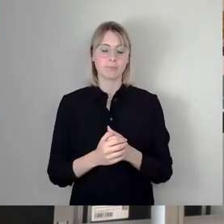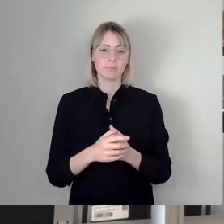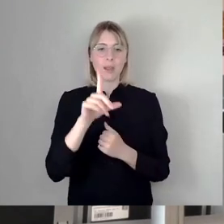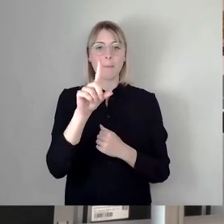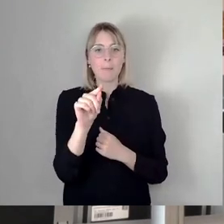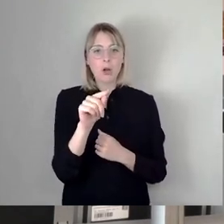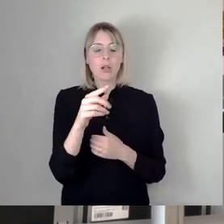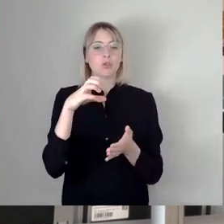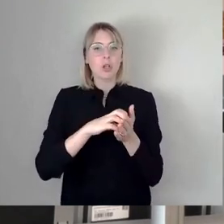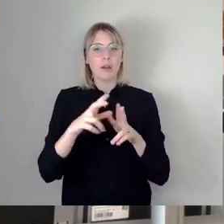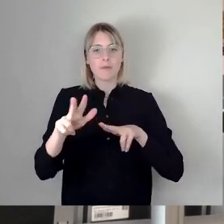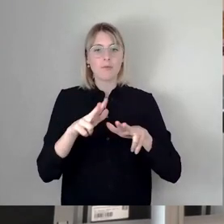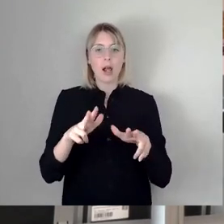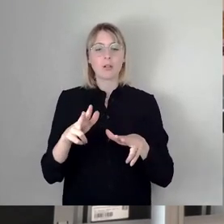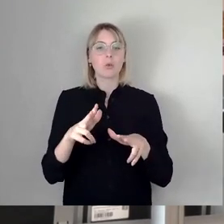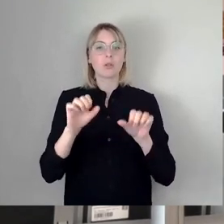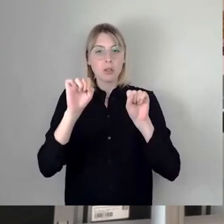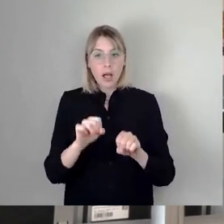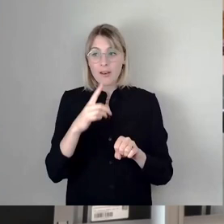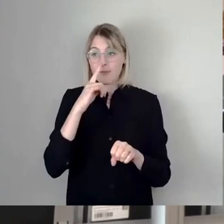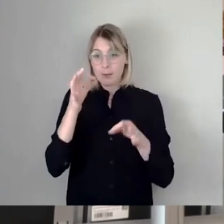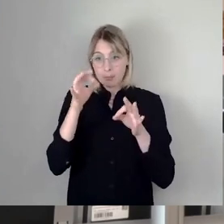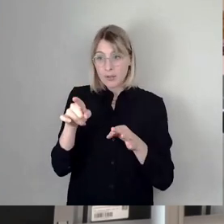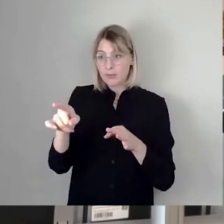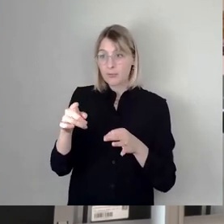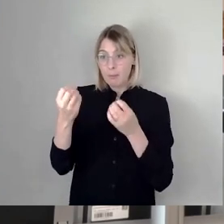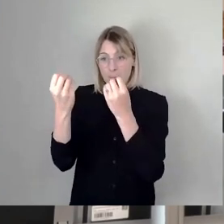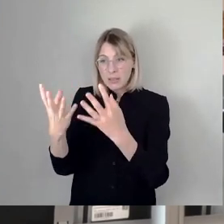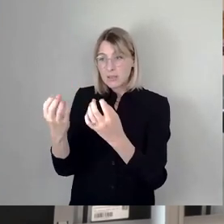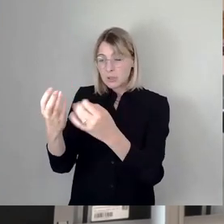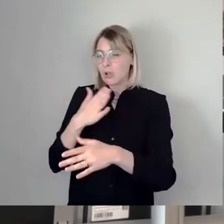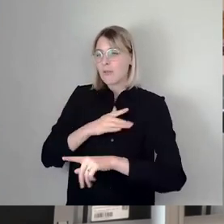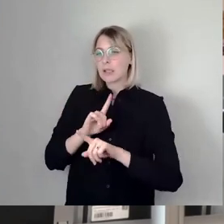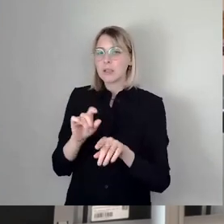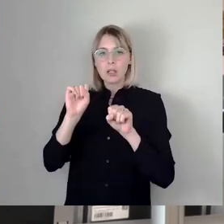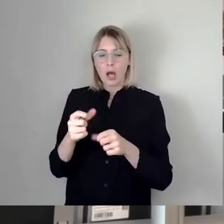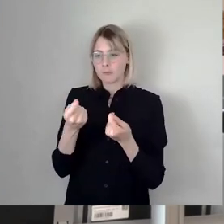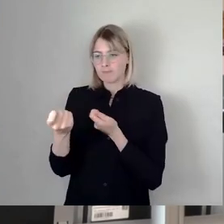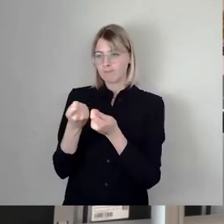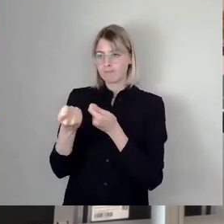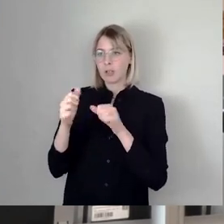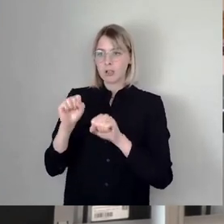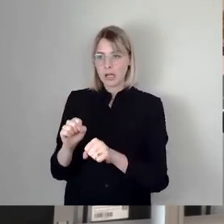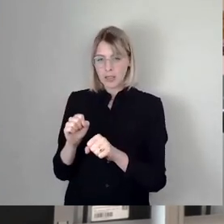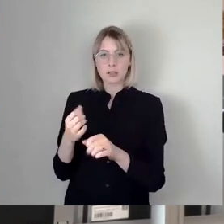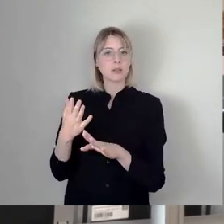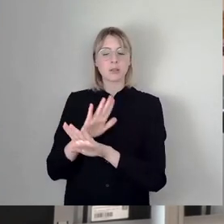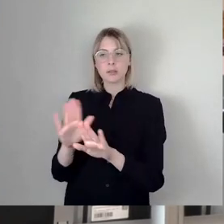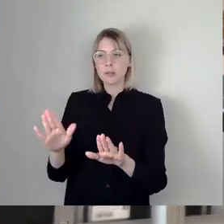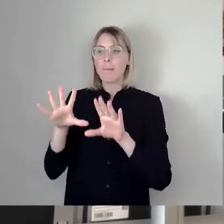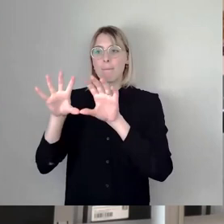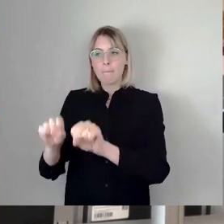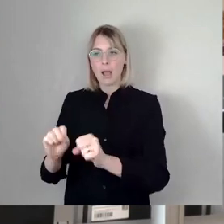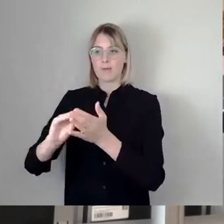Stadtverwaltung in der Lage, wenn dort Dinge passieren, die uns nicht gefallen, korrigieren, einzugreifen und im schlimmsten Fall, den Pachtvertrag zu kündigen.